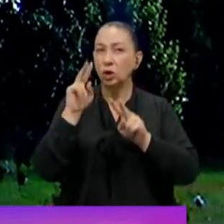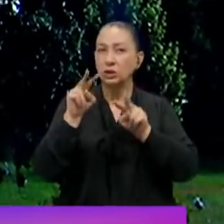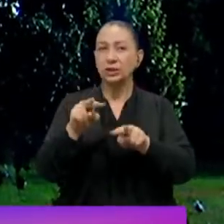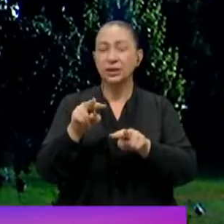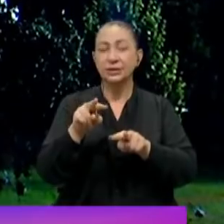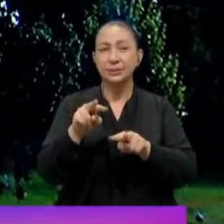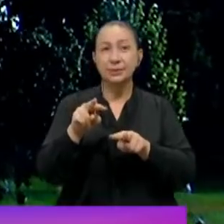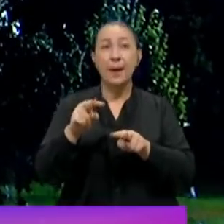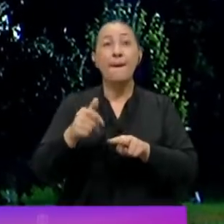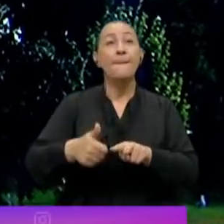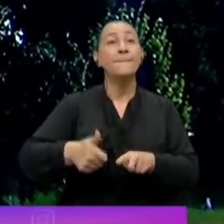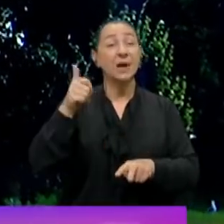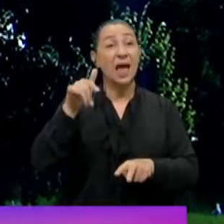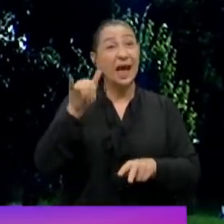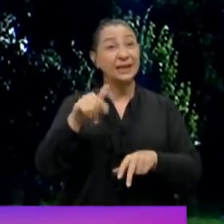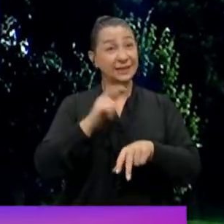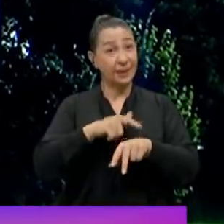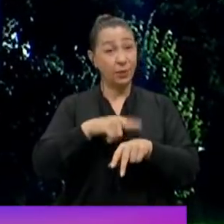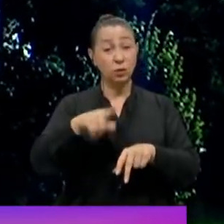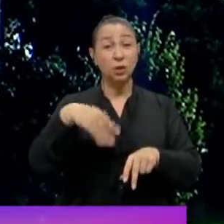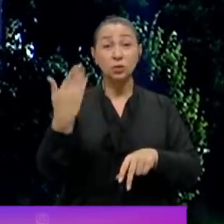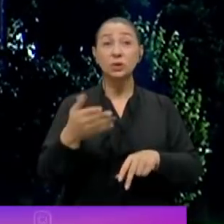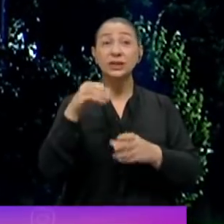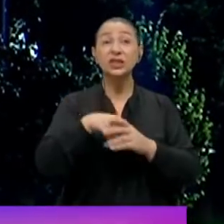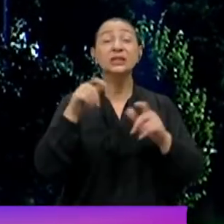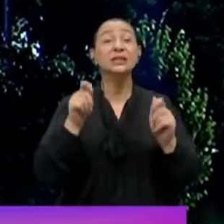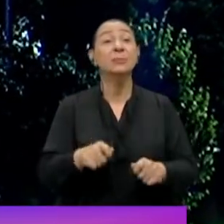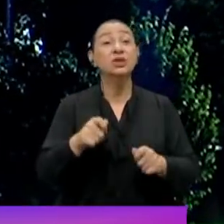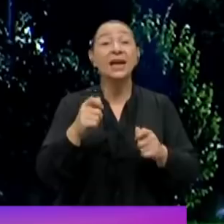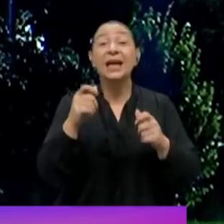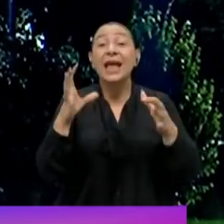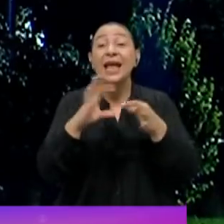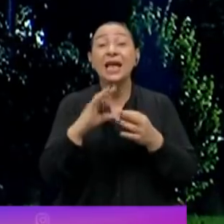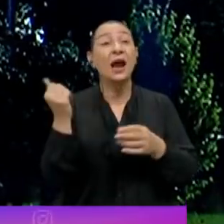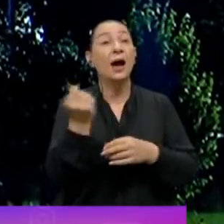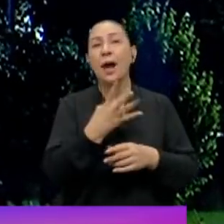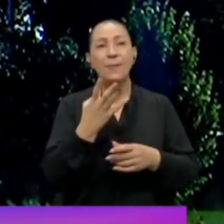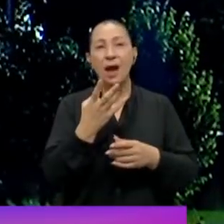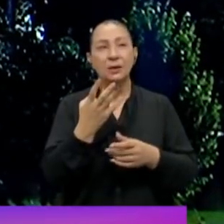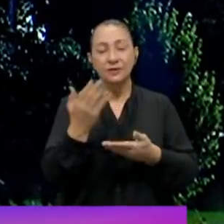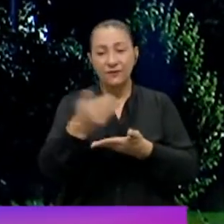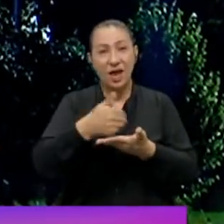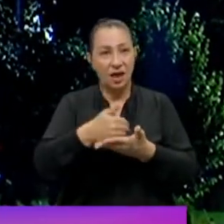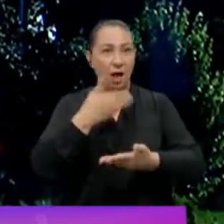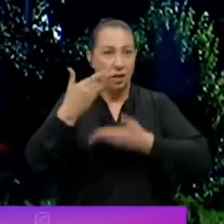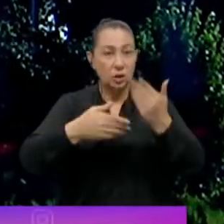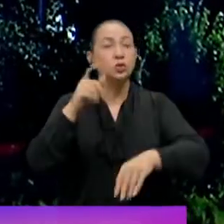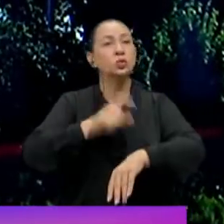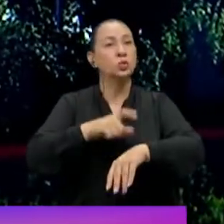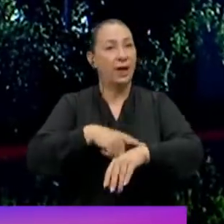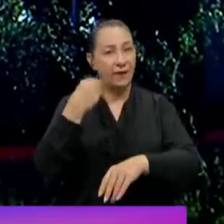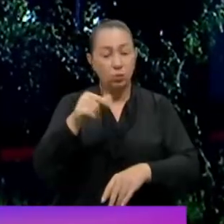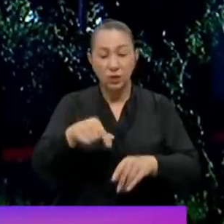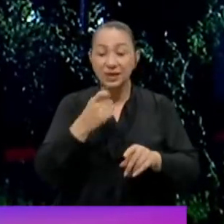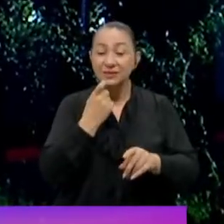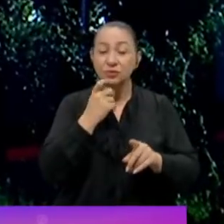gelecek. Bakanlar aynı zamanda bundan sonrası için yapılacaklarla ilgili de rakamsal veriler paylaştı. Süreler verdiler. Bu